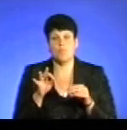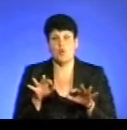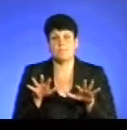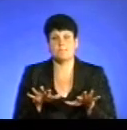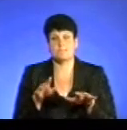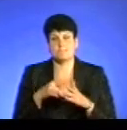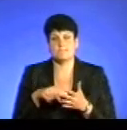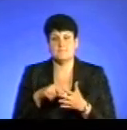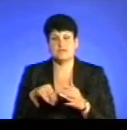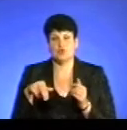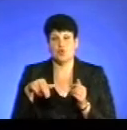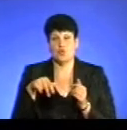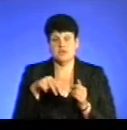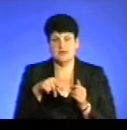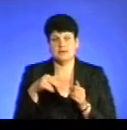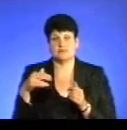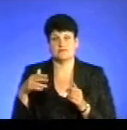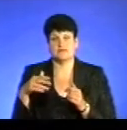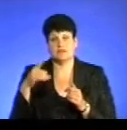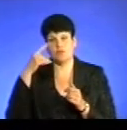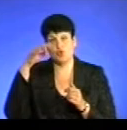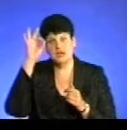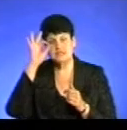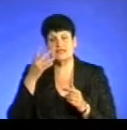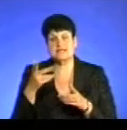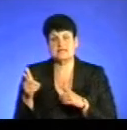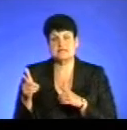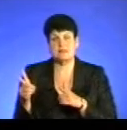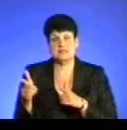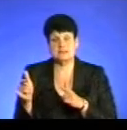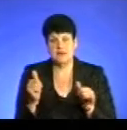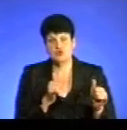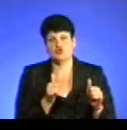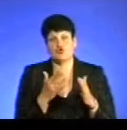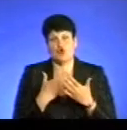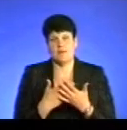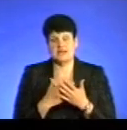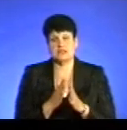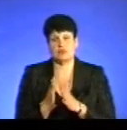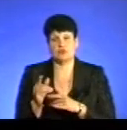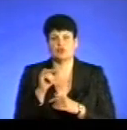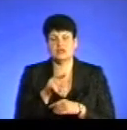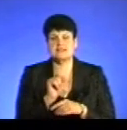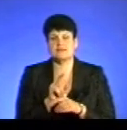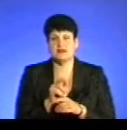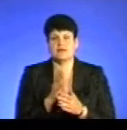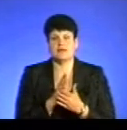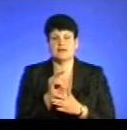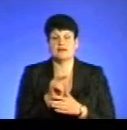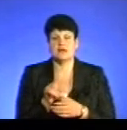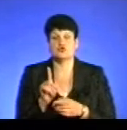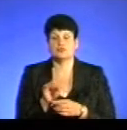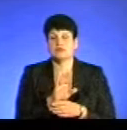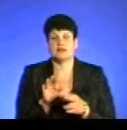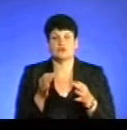в нас ходять піші наряди поліції, які забезпечують громадський порядок. В них завдання стоїть на те, щоб не допустити